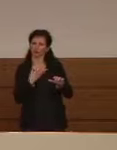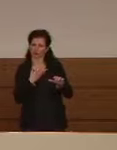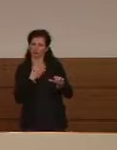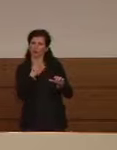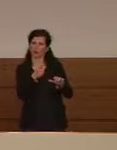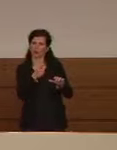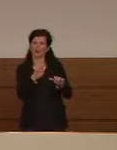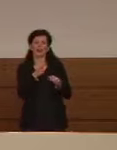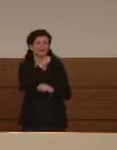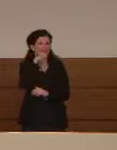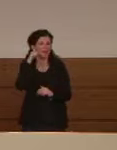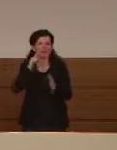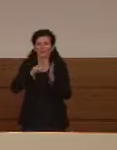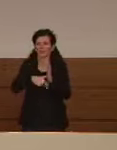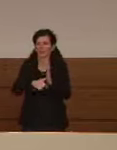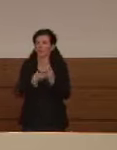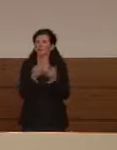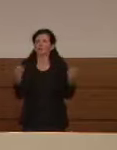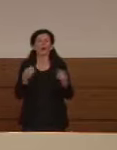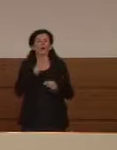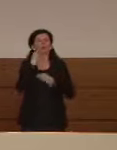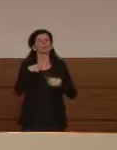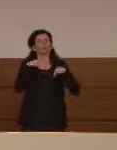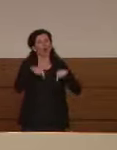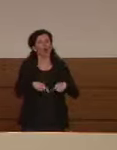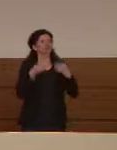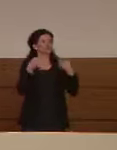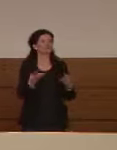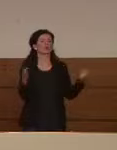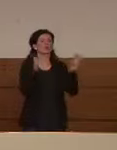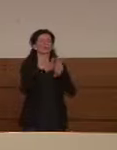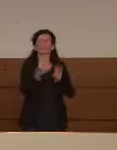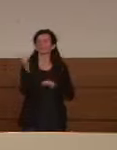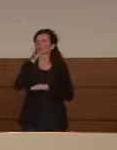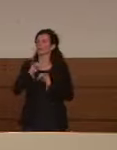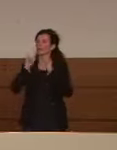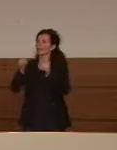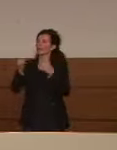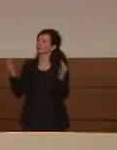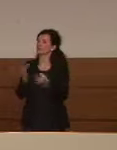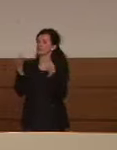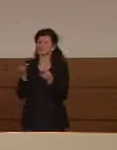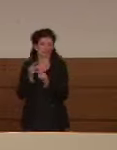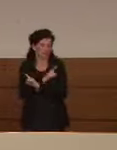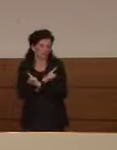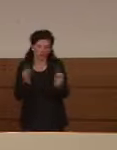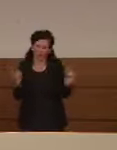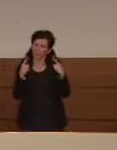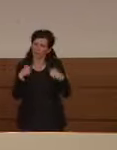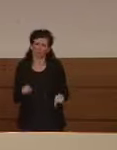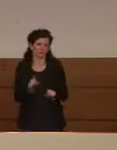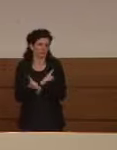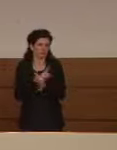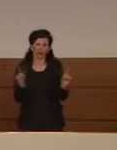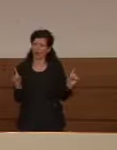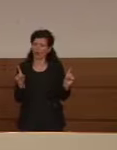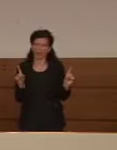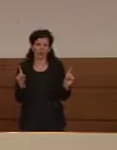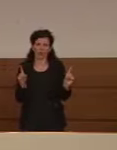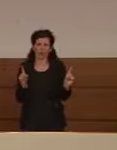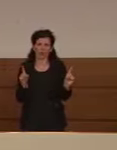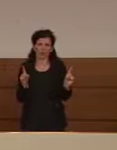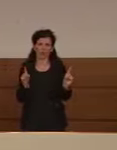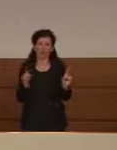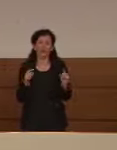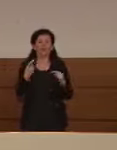prende tempo non è un fenomeno così io oggi chiudo domani che bello tutti a spasso non è così e non lo sarà cioè